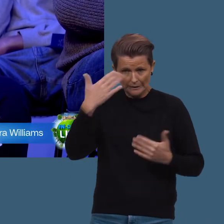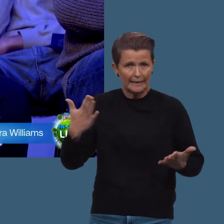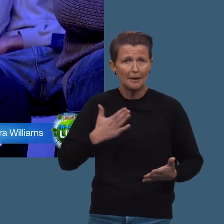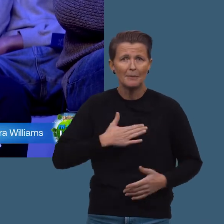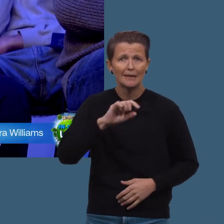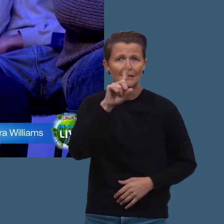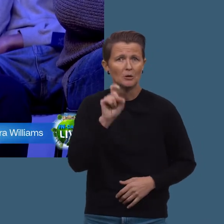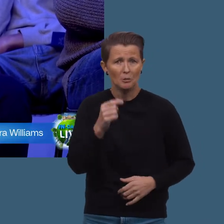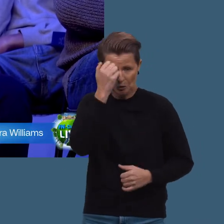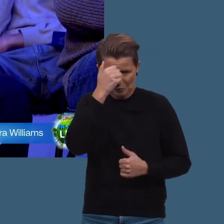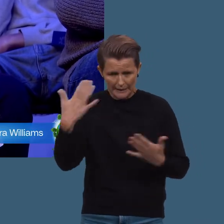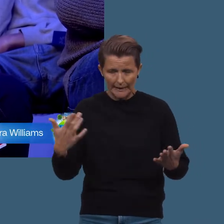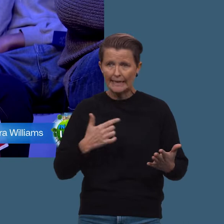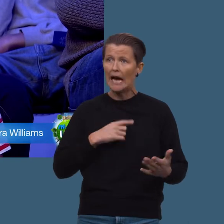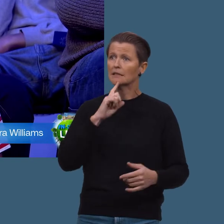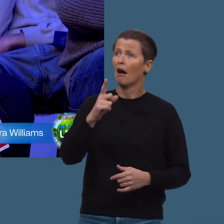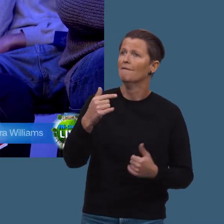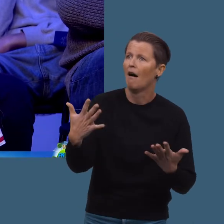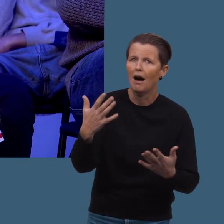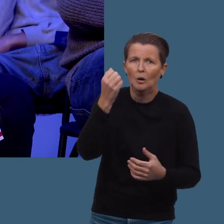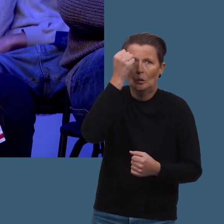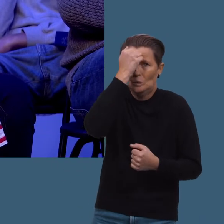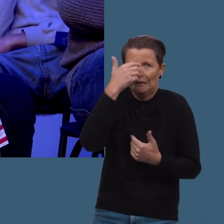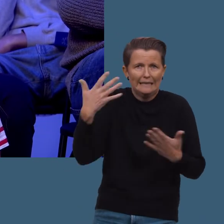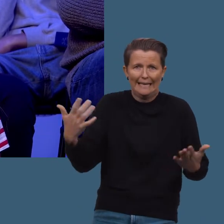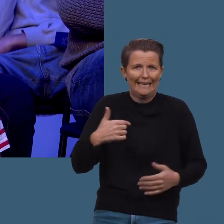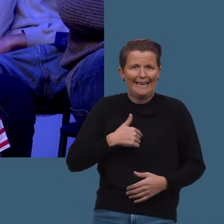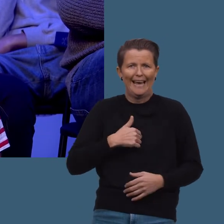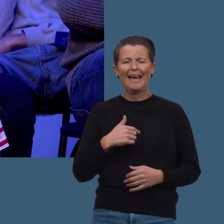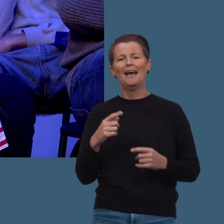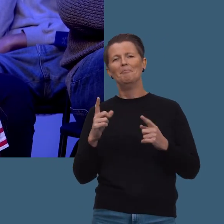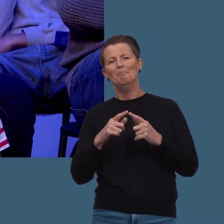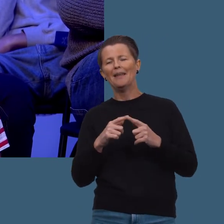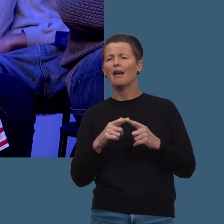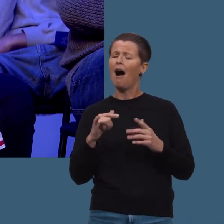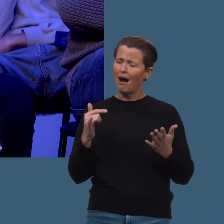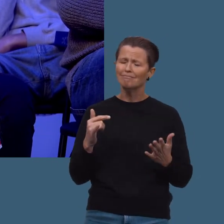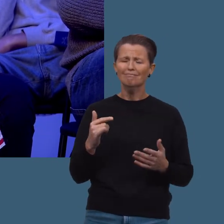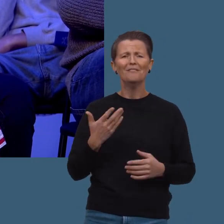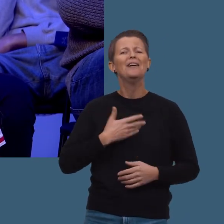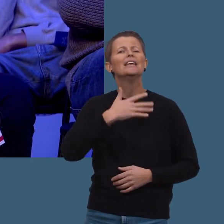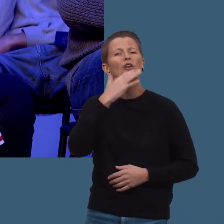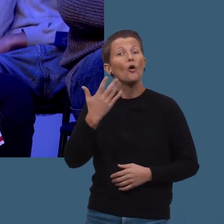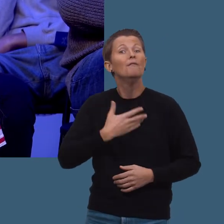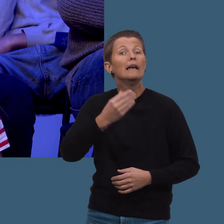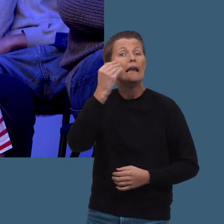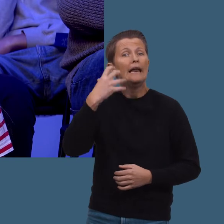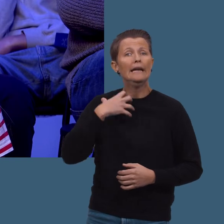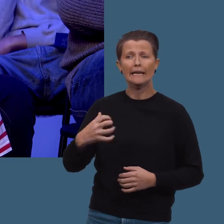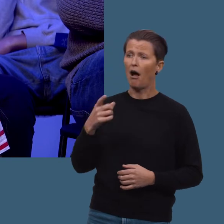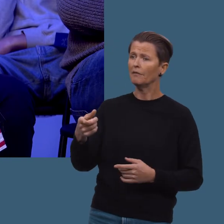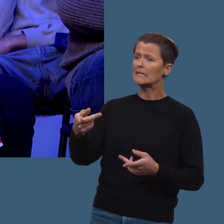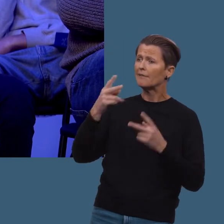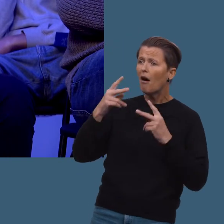spørsmålene mine. Jeg husker ikke hva jeg sa, eller når jeg sa det. Men ja, som sagt, det var veldig gøy og veldig